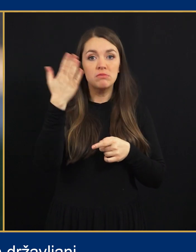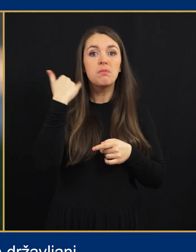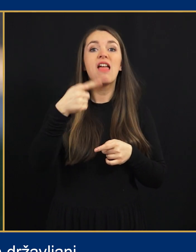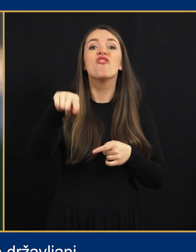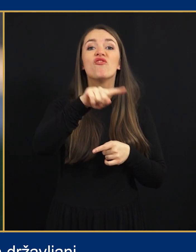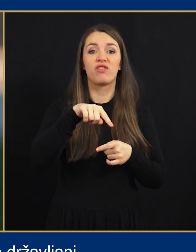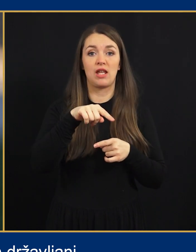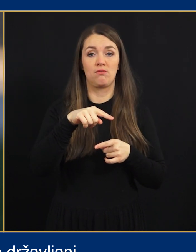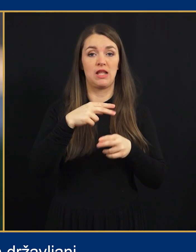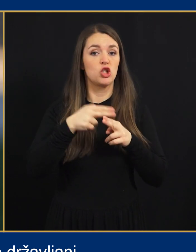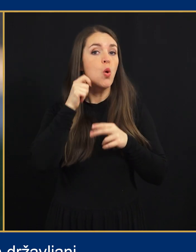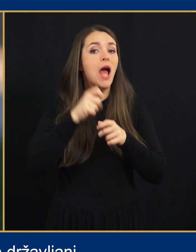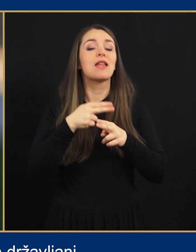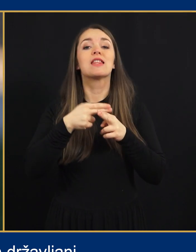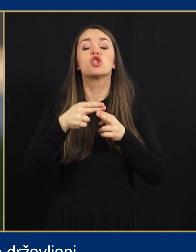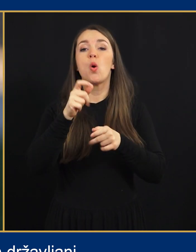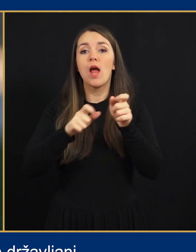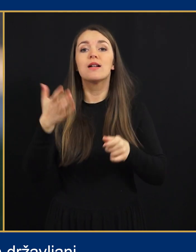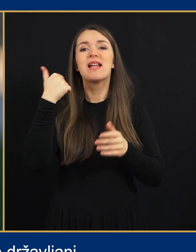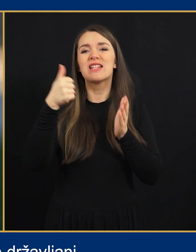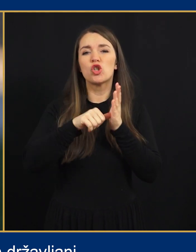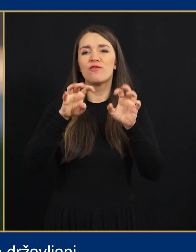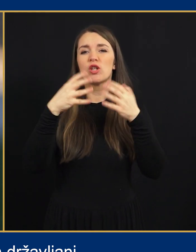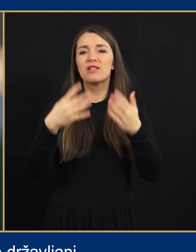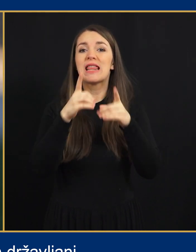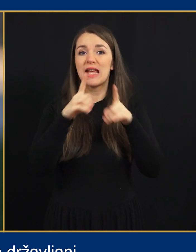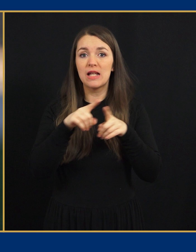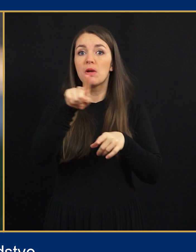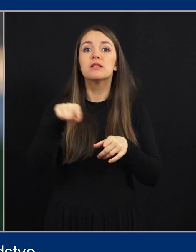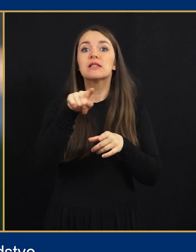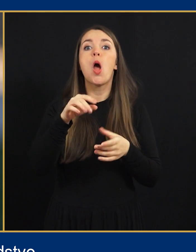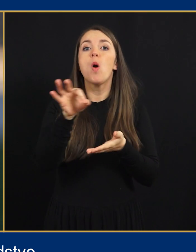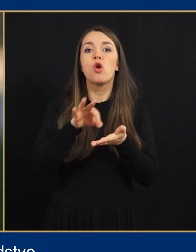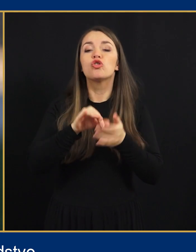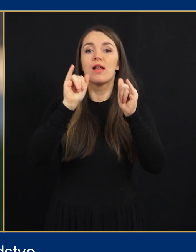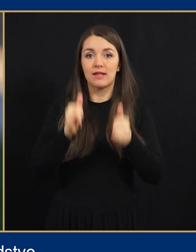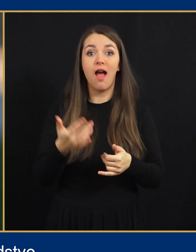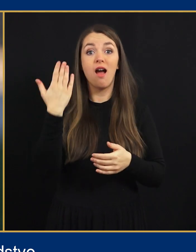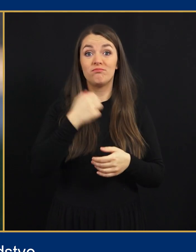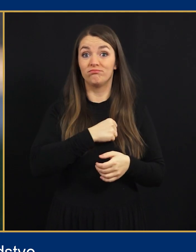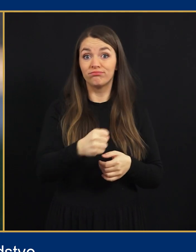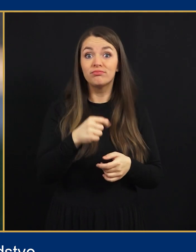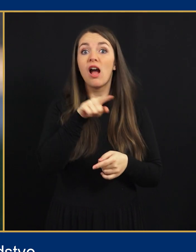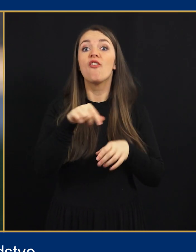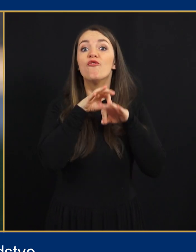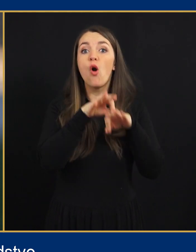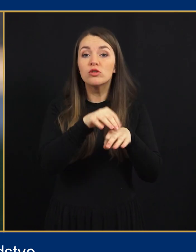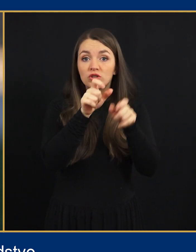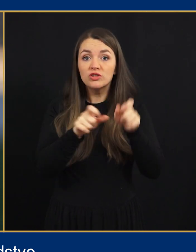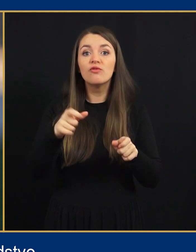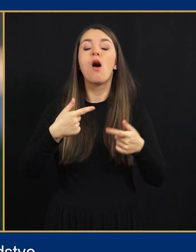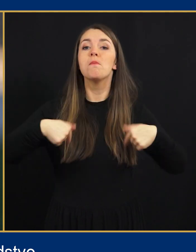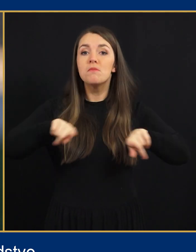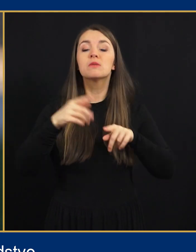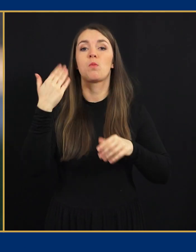državljani, ki ste decembra 1990 obkrožili da Hraburo je bilo tedanje vodstvo in bili smo